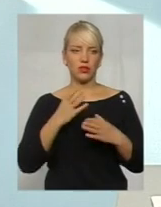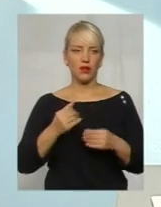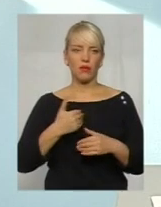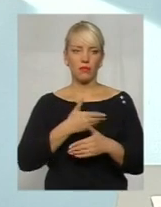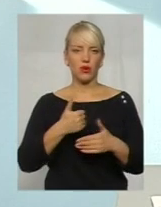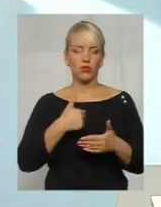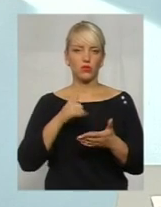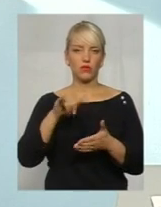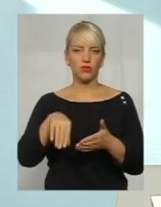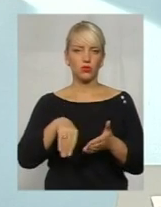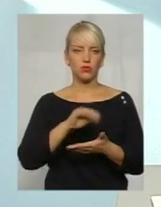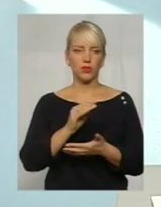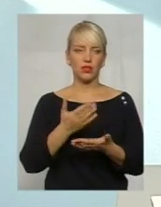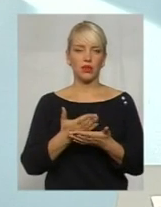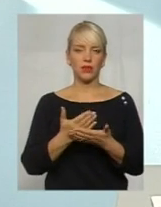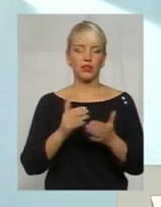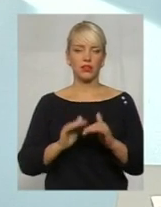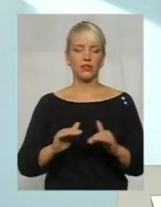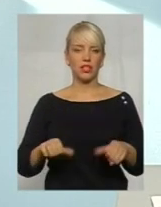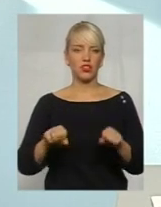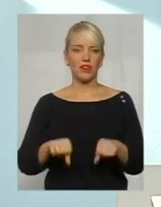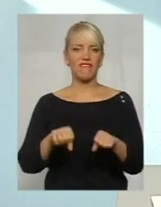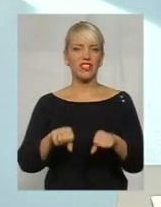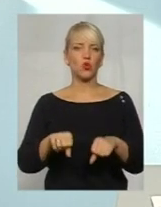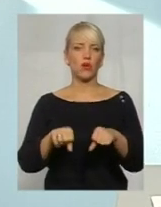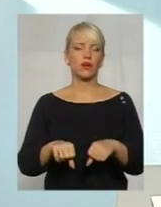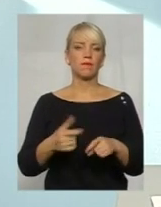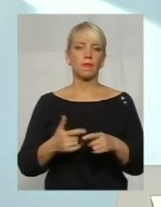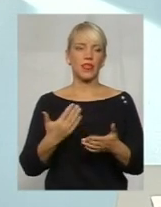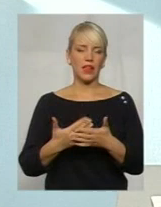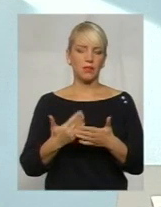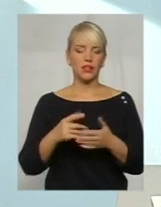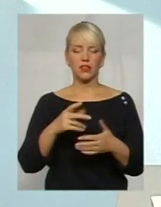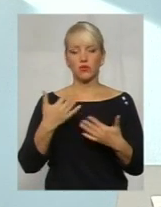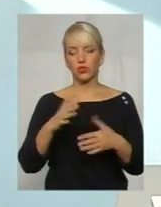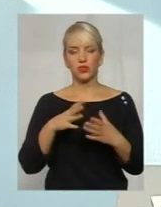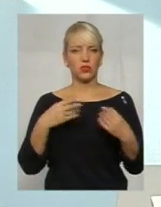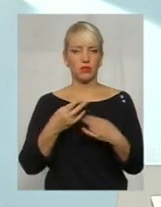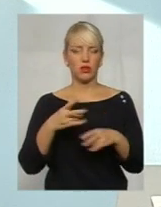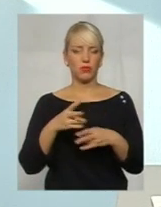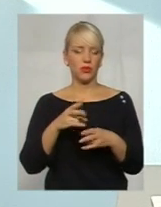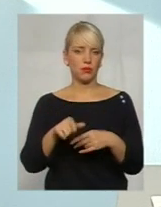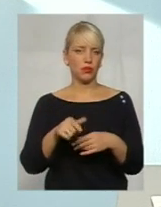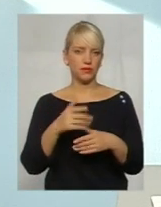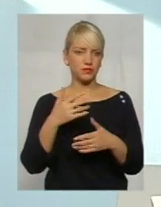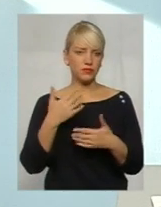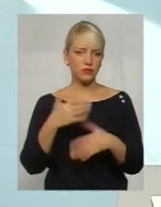хочемо вас купити, наприклад, дитячий візок, який продає подружжя, бо вже його немає необхідності тримати.